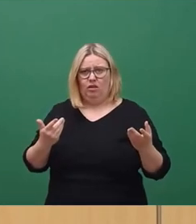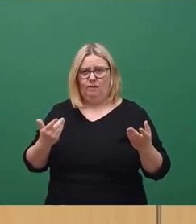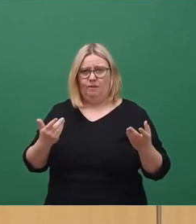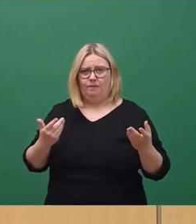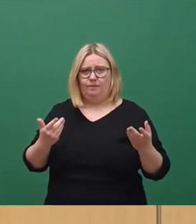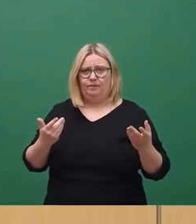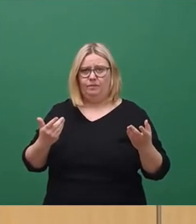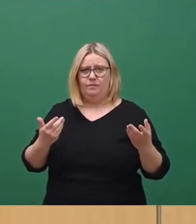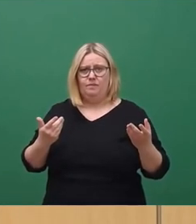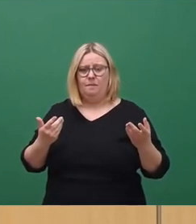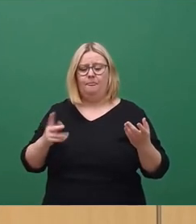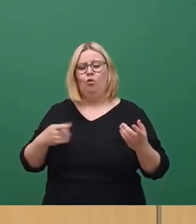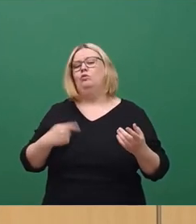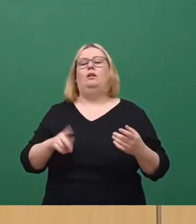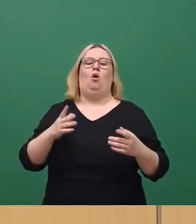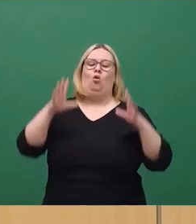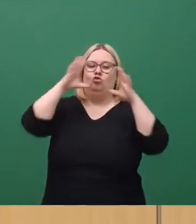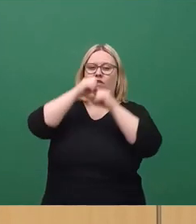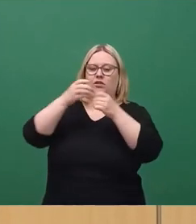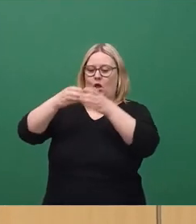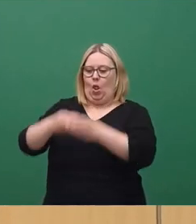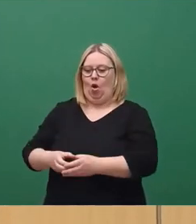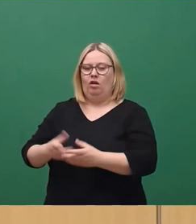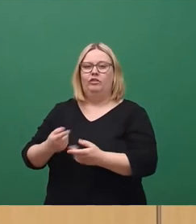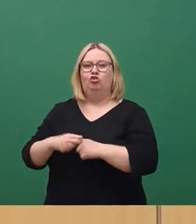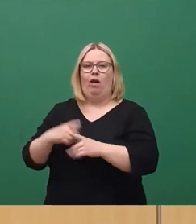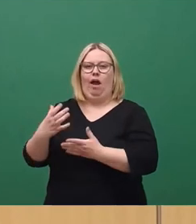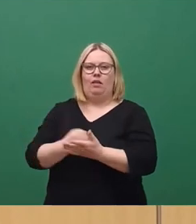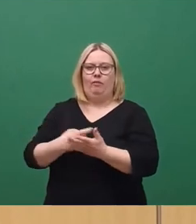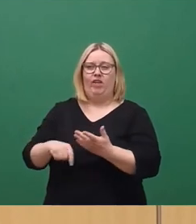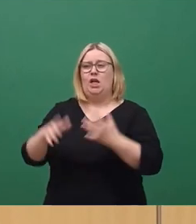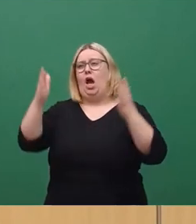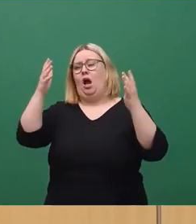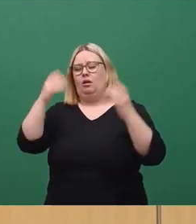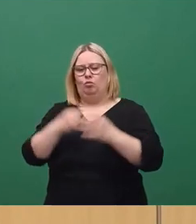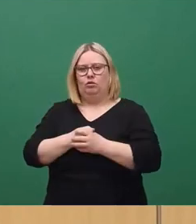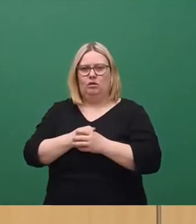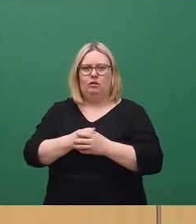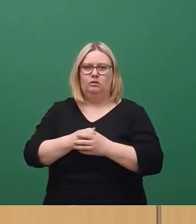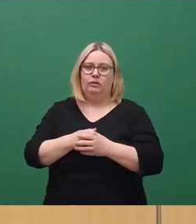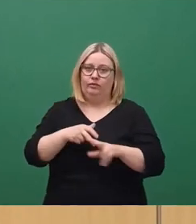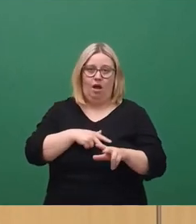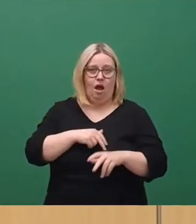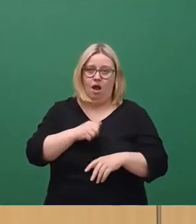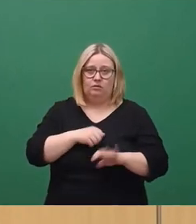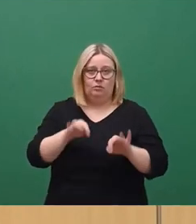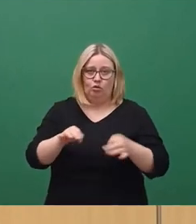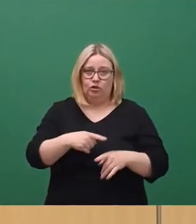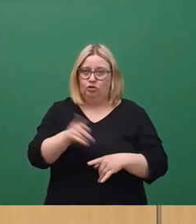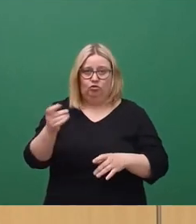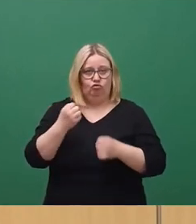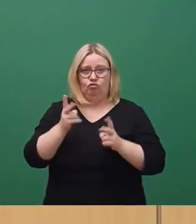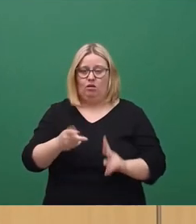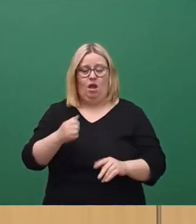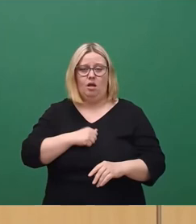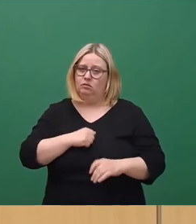schwarze Loch der fehlenden Steuereinnahmen an die Wand gemalt. Wurden so viel Angst, müssen wir den Menschen in dieser Stadt dann nun